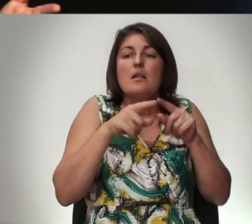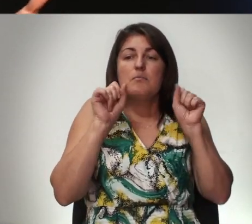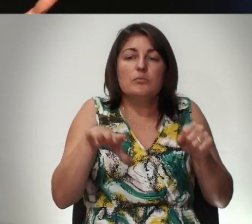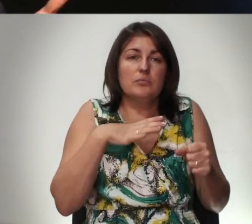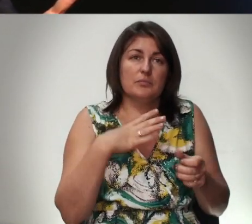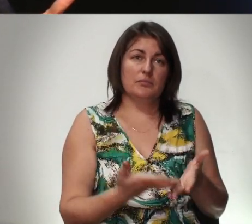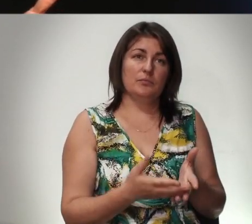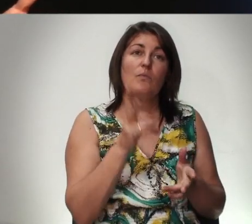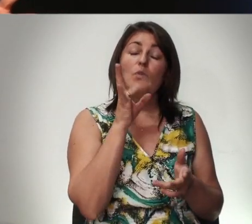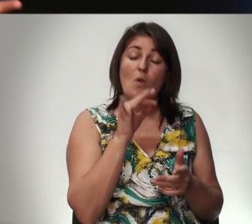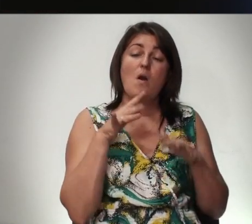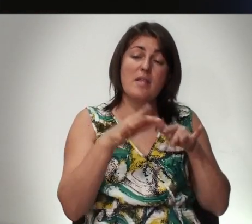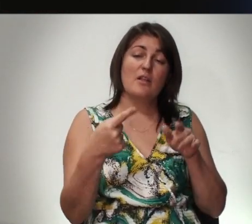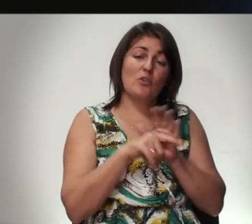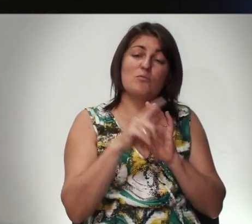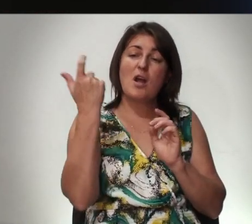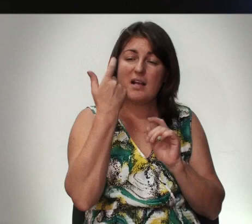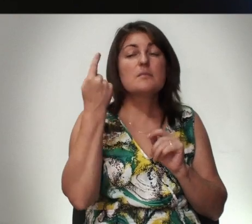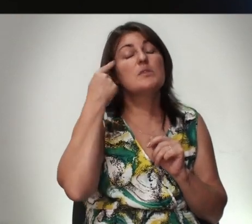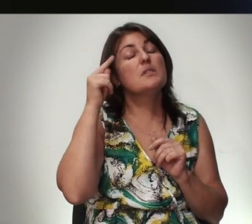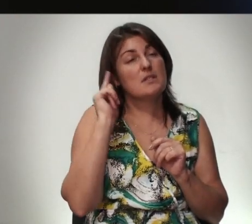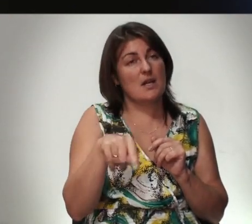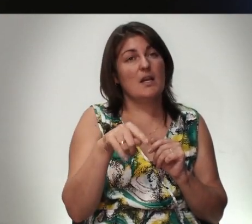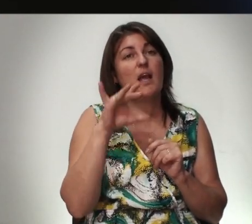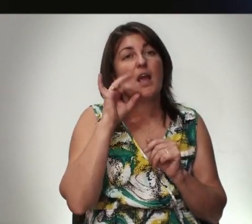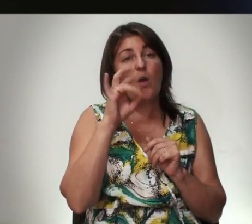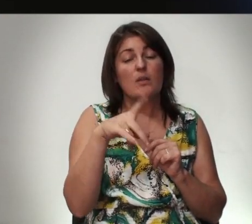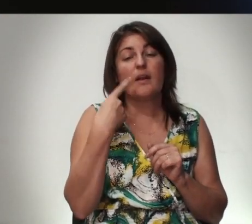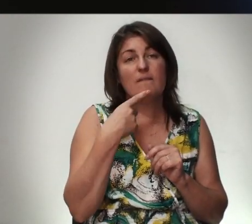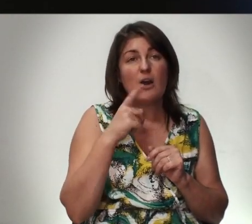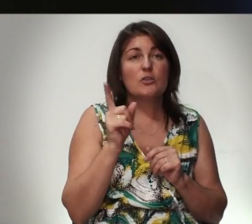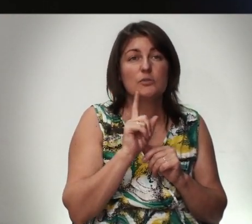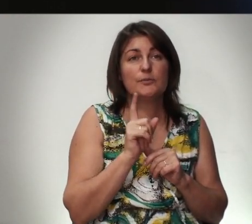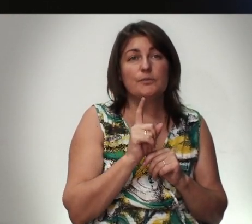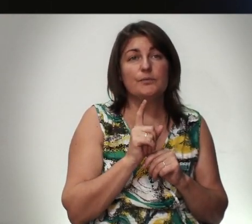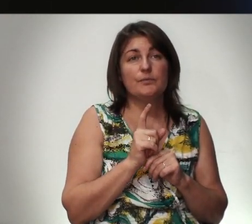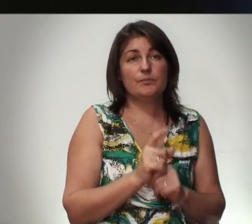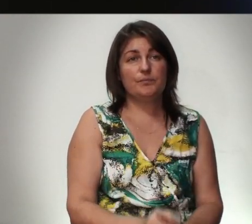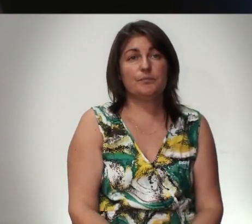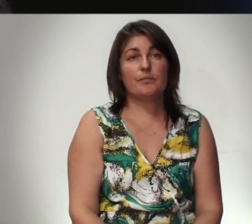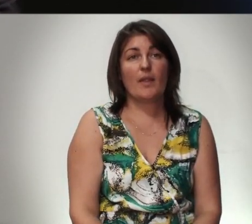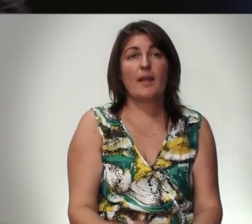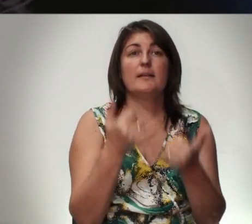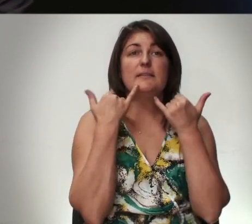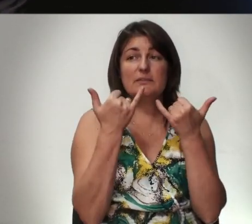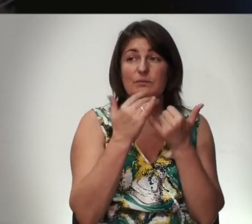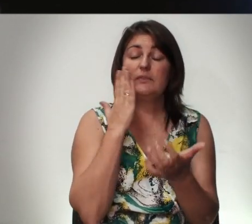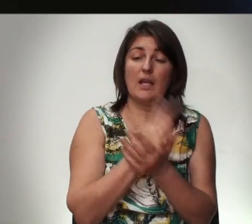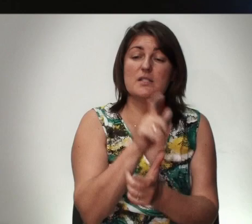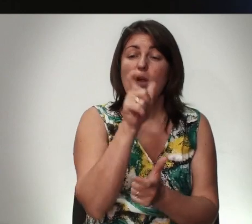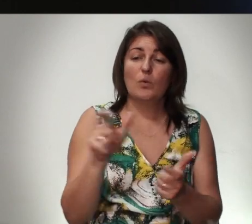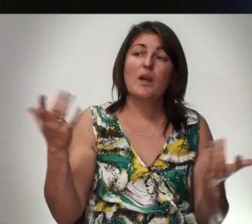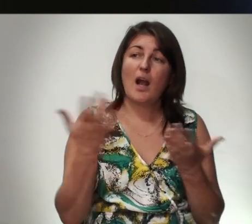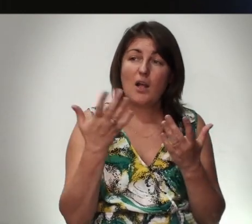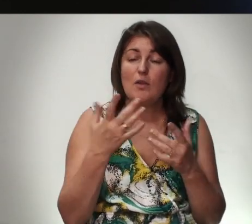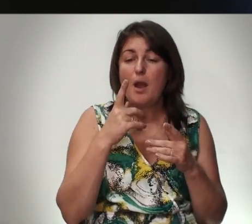быть Но дело в том Что Господь знает И он говорит Что Сегодня есть люди Которые